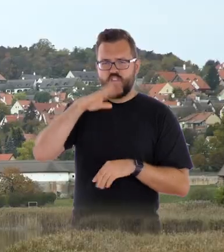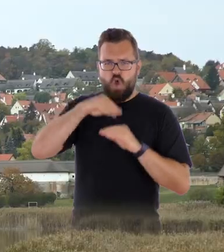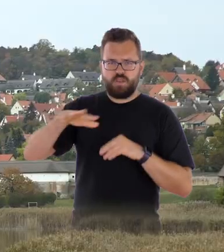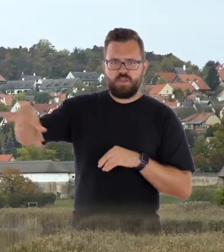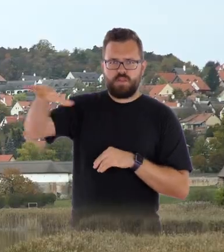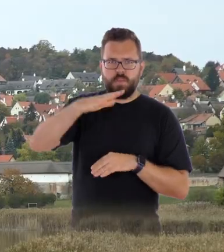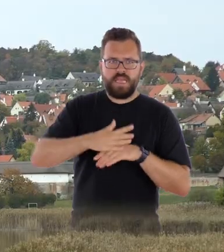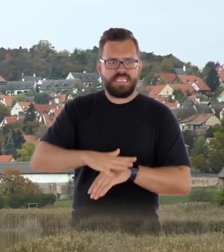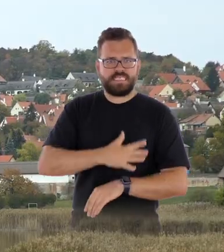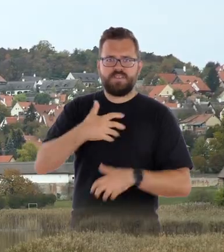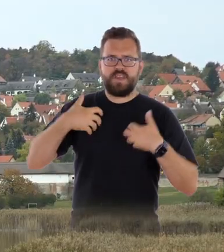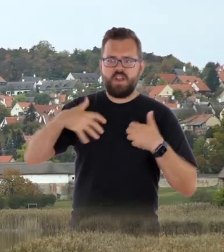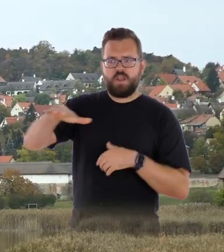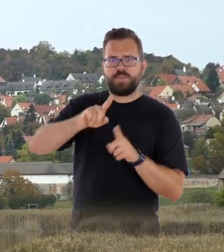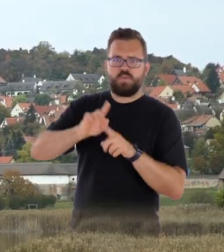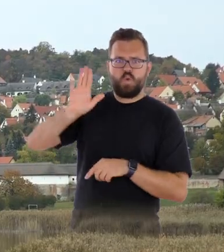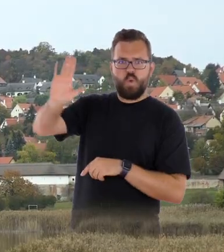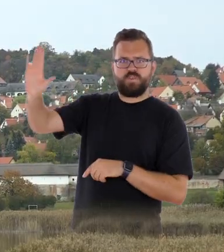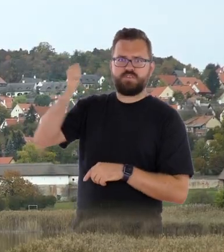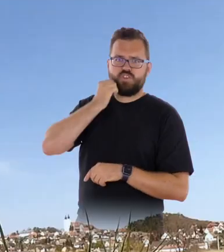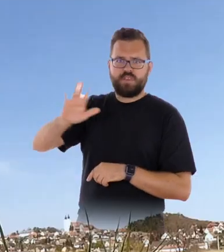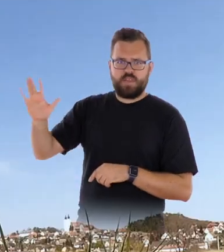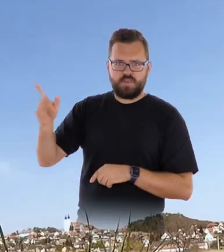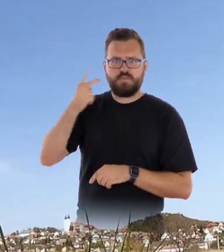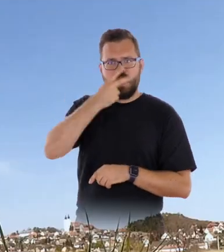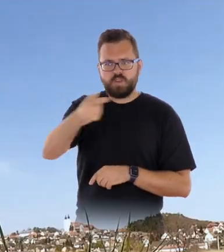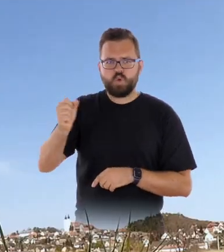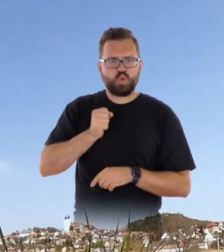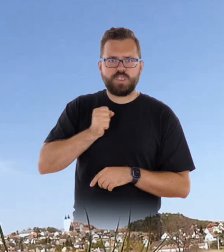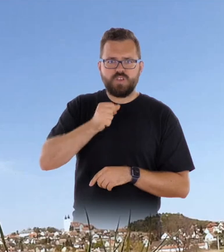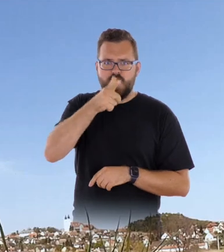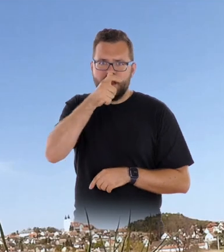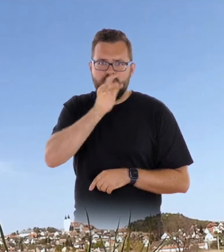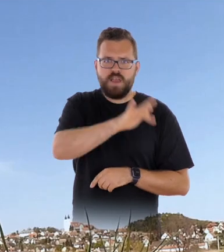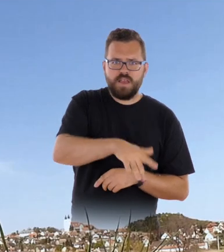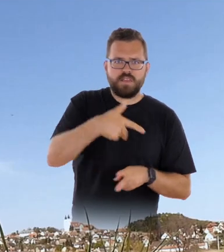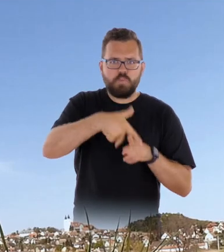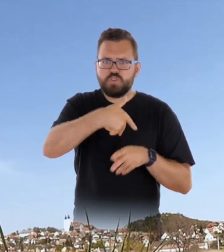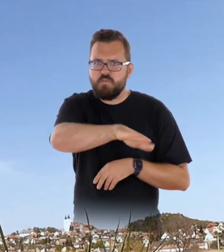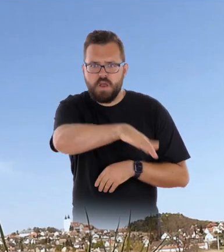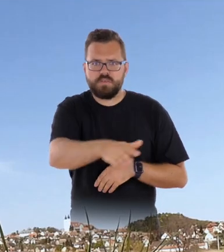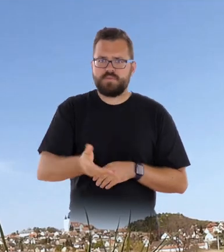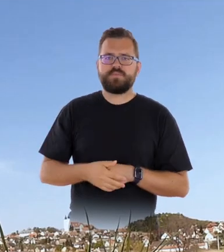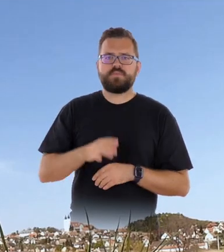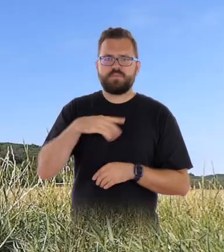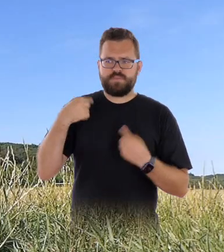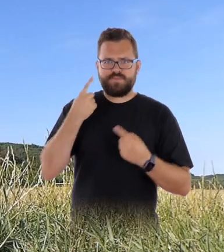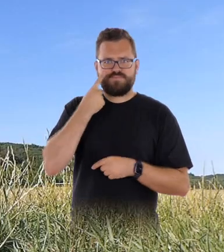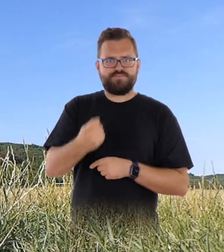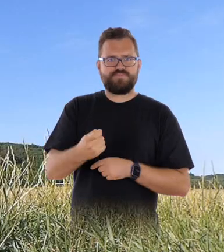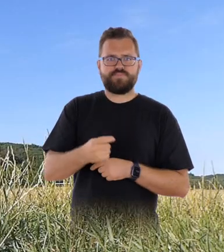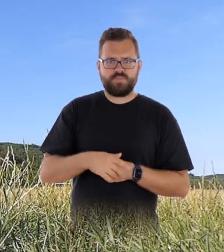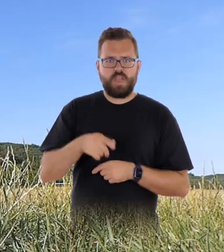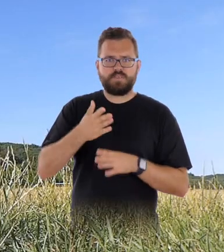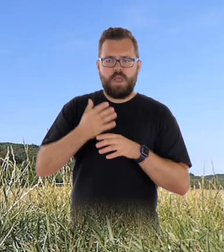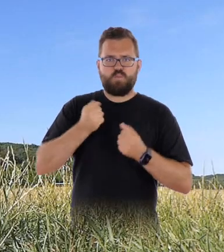állatokat, látják, hogy ez vonzza a turistát, nem elzavarja. És amikor láttuk, hogy ez működik, akkor lehetett egy újabbat lépni, megvan a